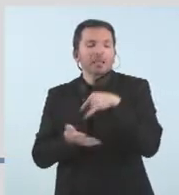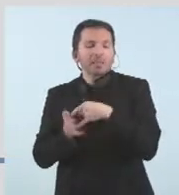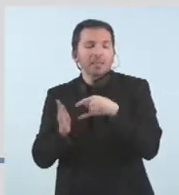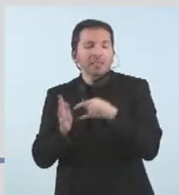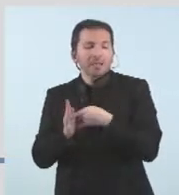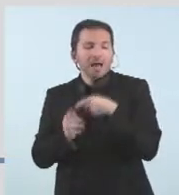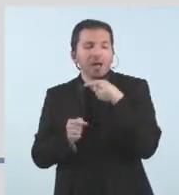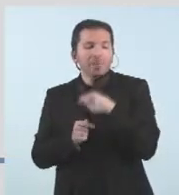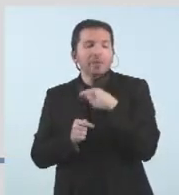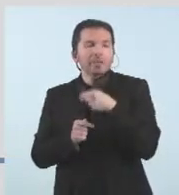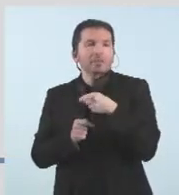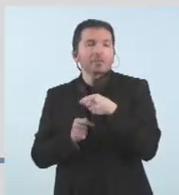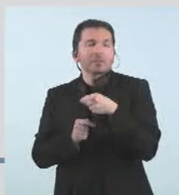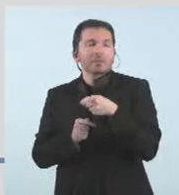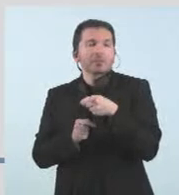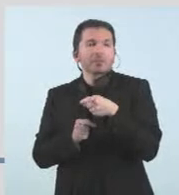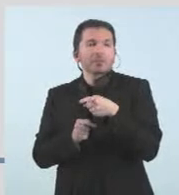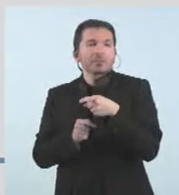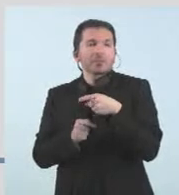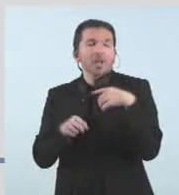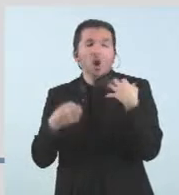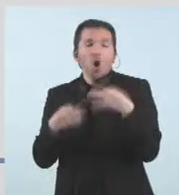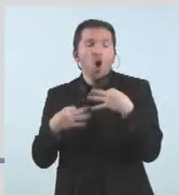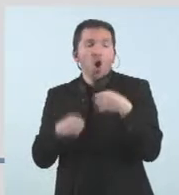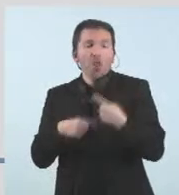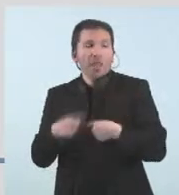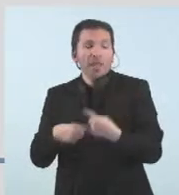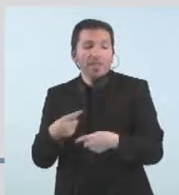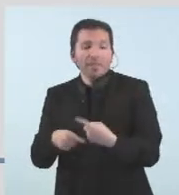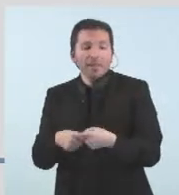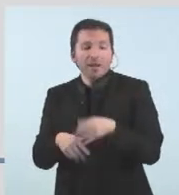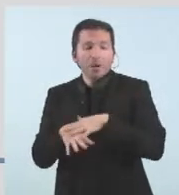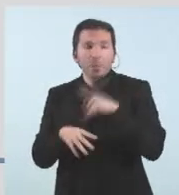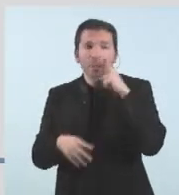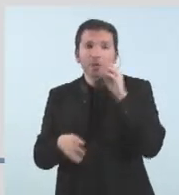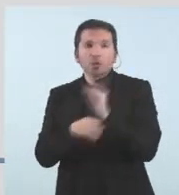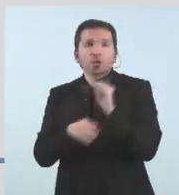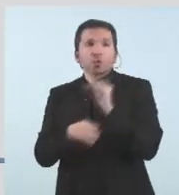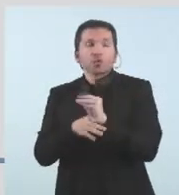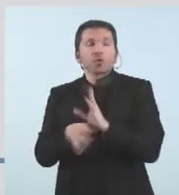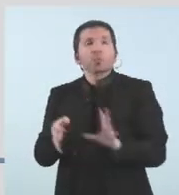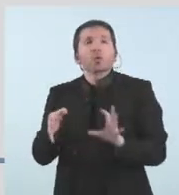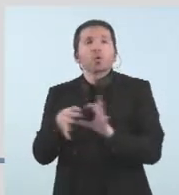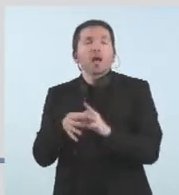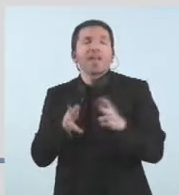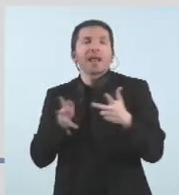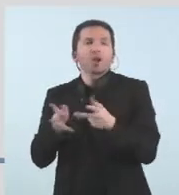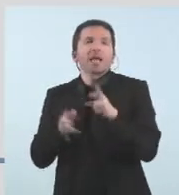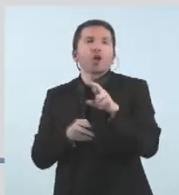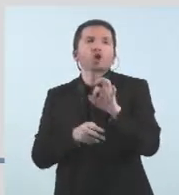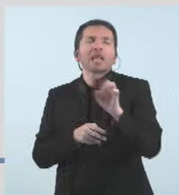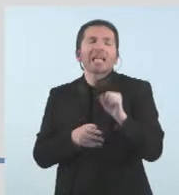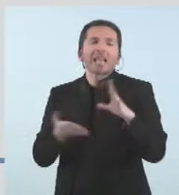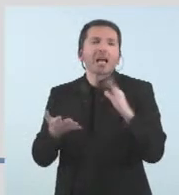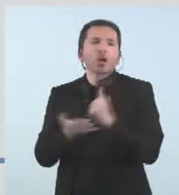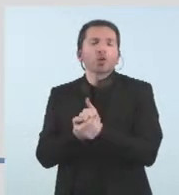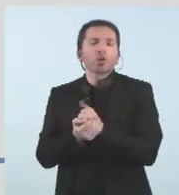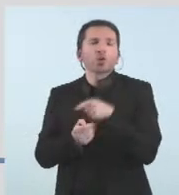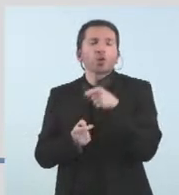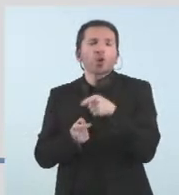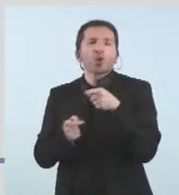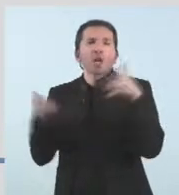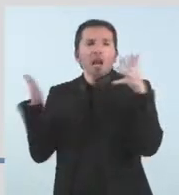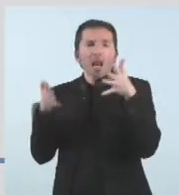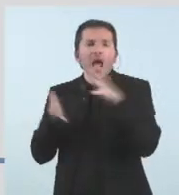quotidians i deixem la presentació de les subvencions vinculada a l'Hotel Rosalè tot i que el plec de bases i la documentació accessòria la